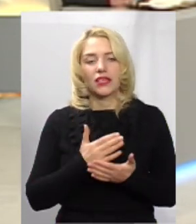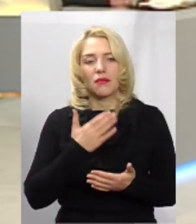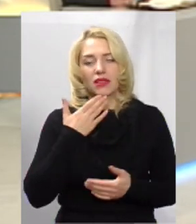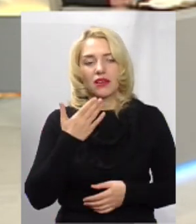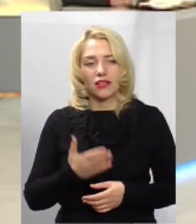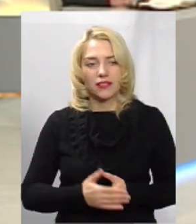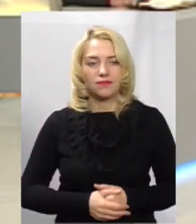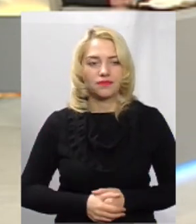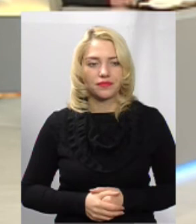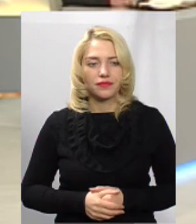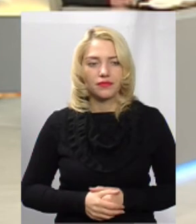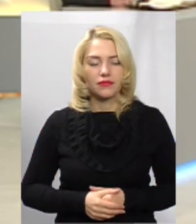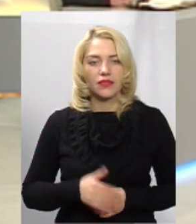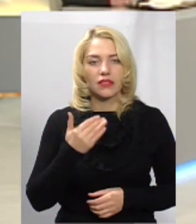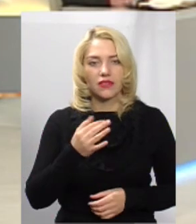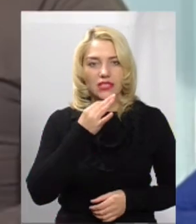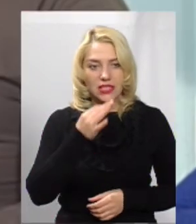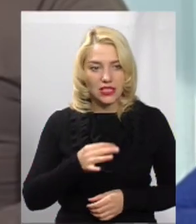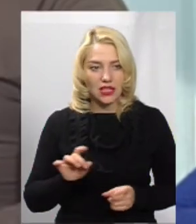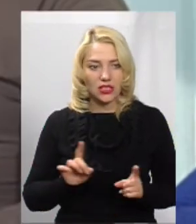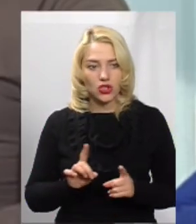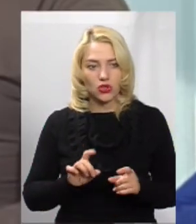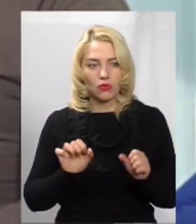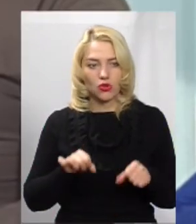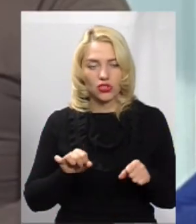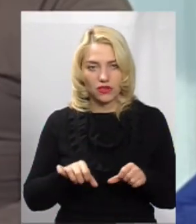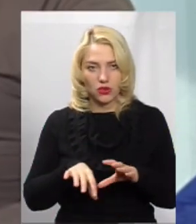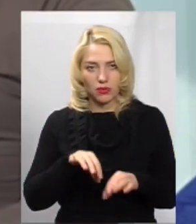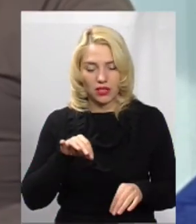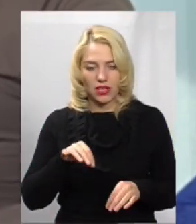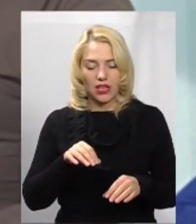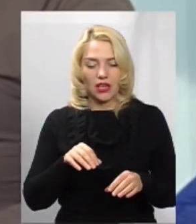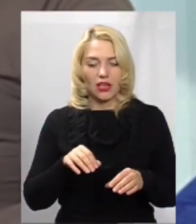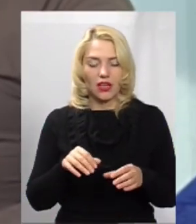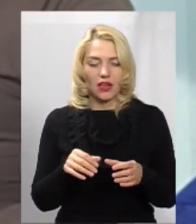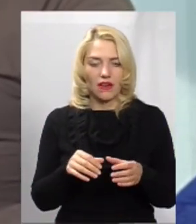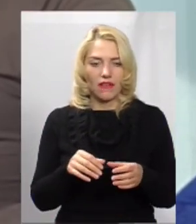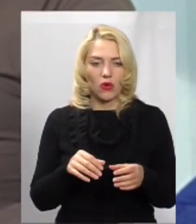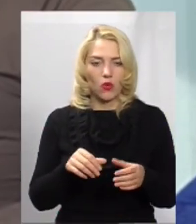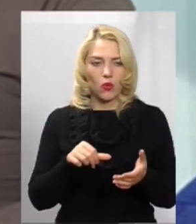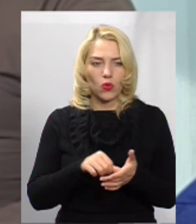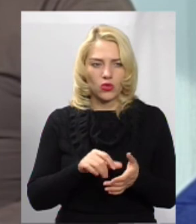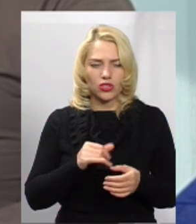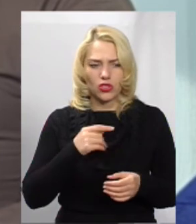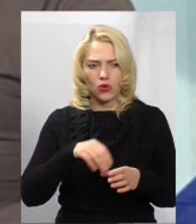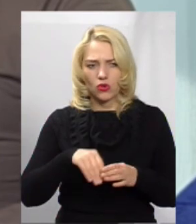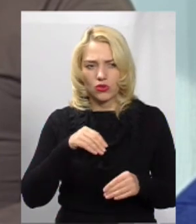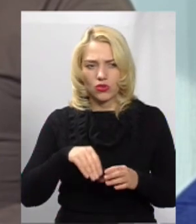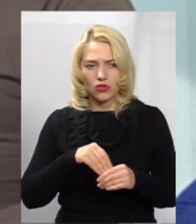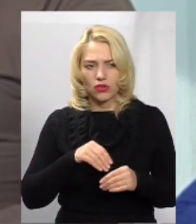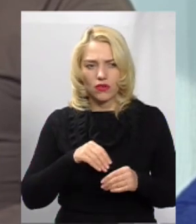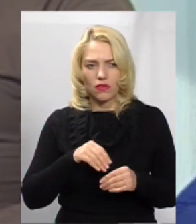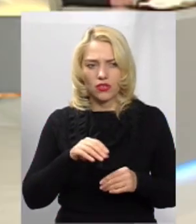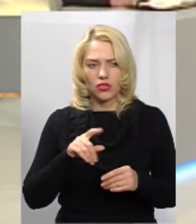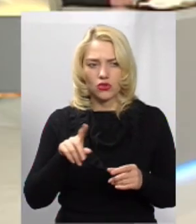Добре. Ви сказали, що можливість брати участь у програмах співфінансування є додатковою мотивацією для